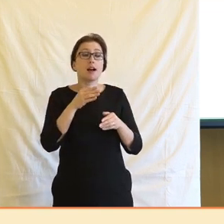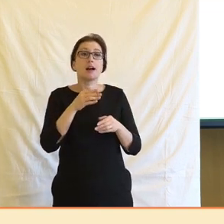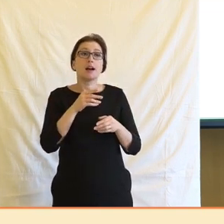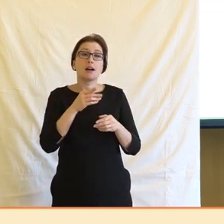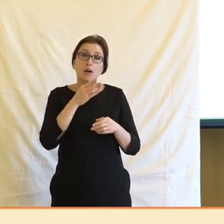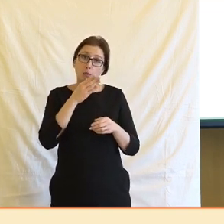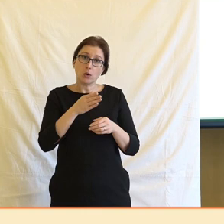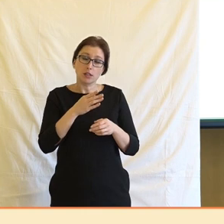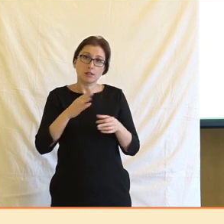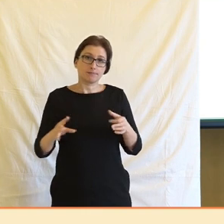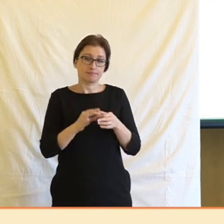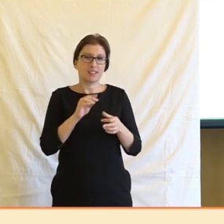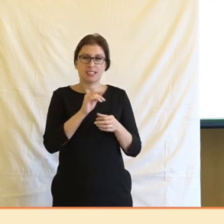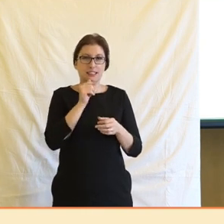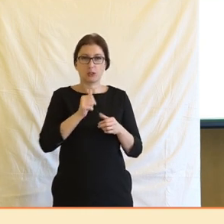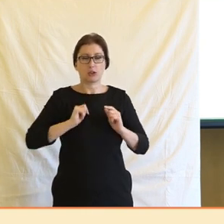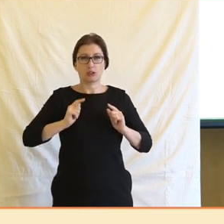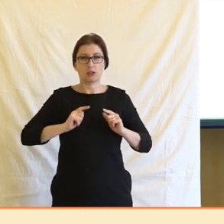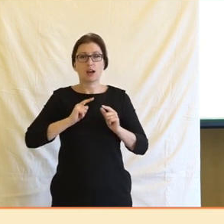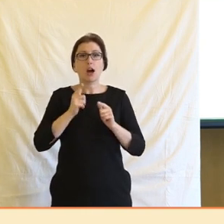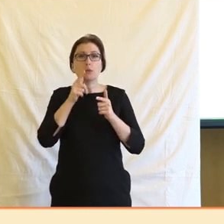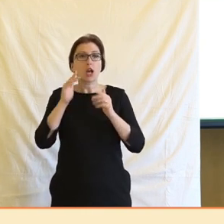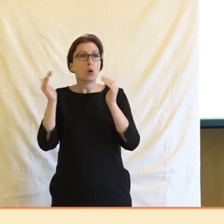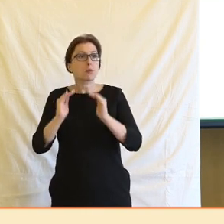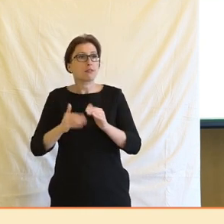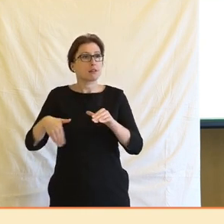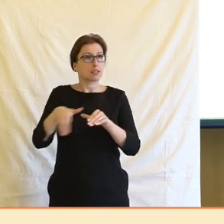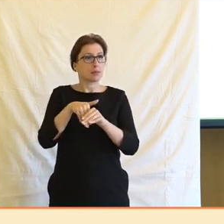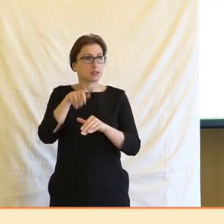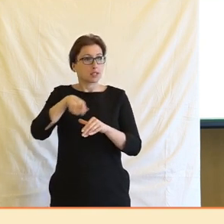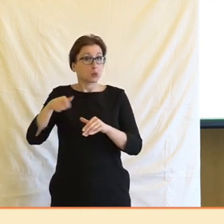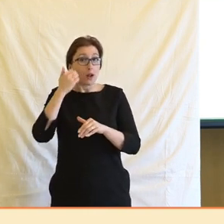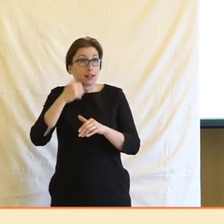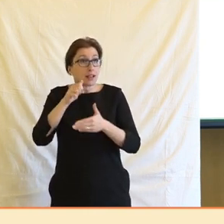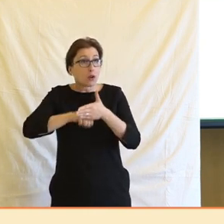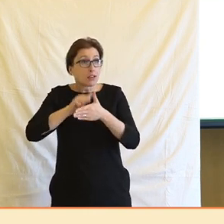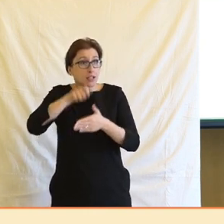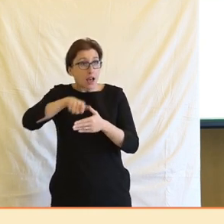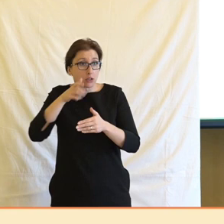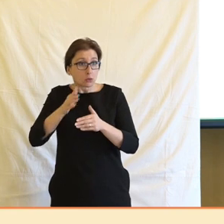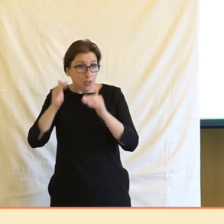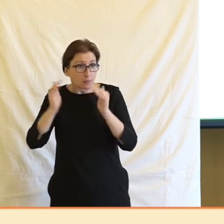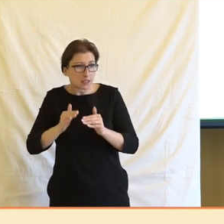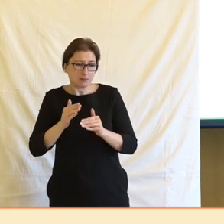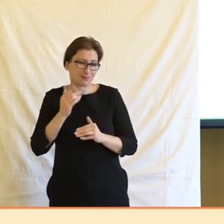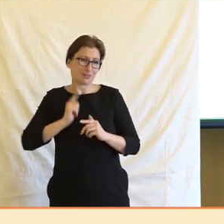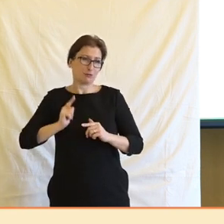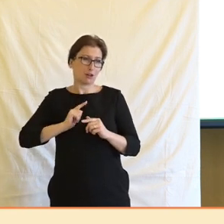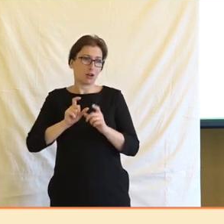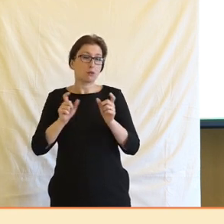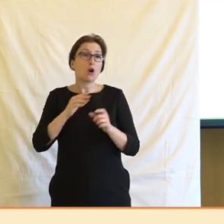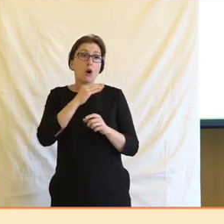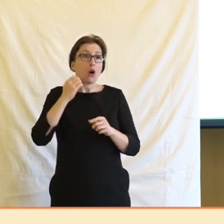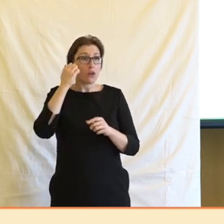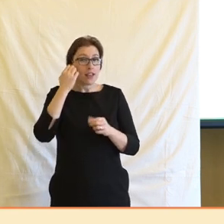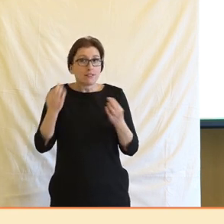Ale pravděpodobně by nikdo nečekal, že bude ubývat lidský faktor ve smyslu, že by těch lidí bylo méně. Protože sice spoustu věcí můžou